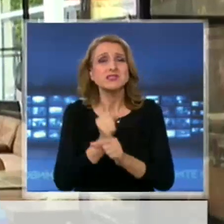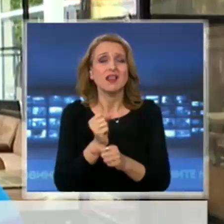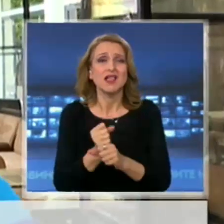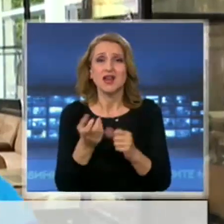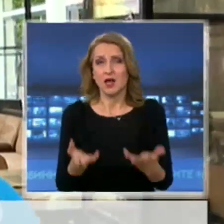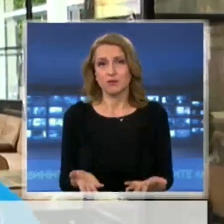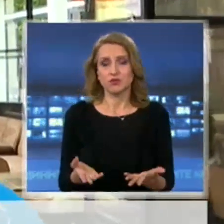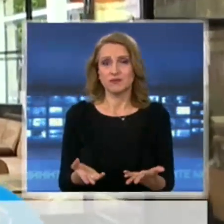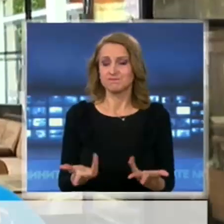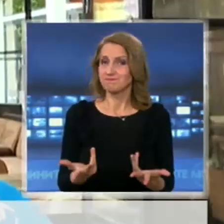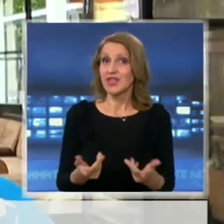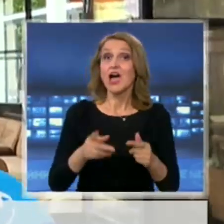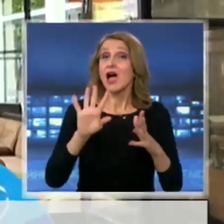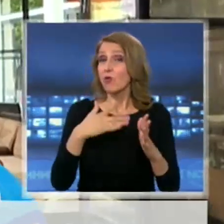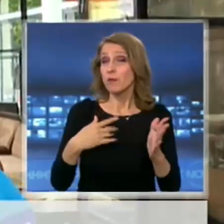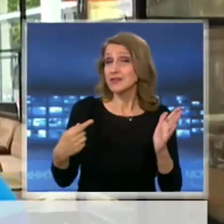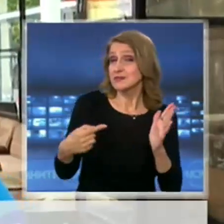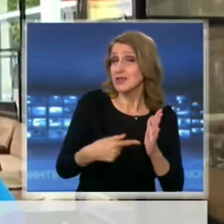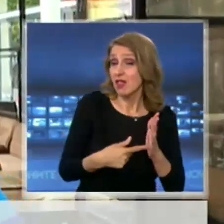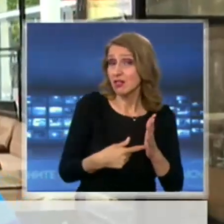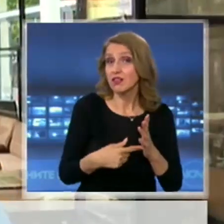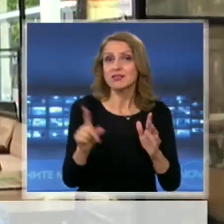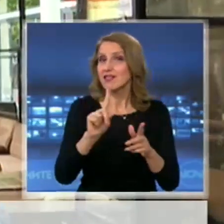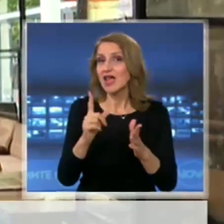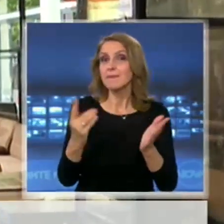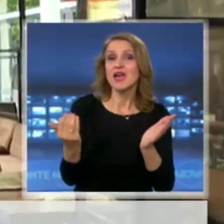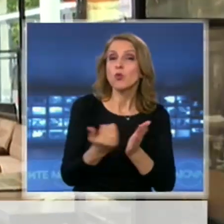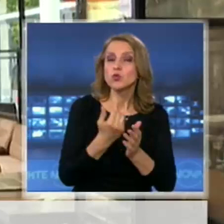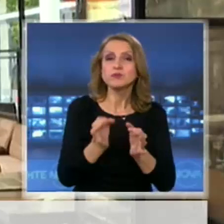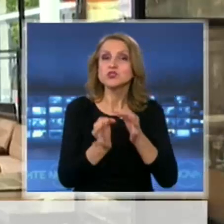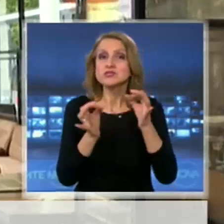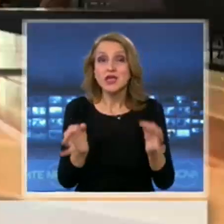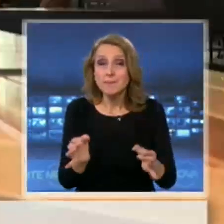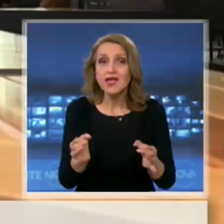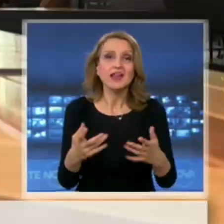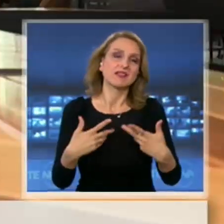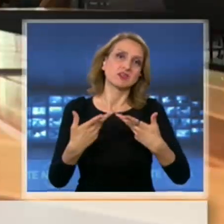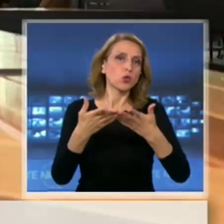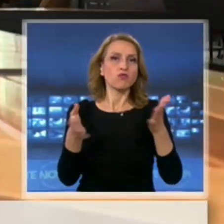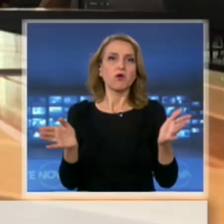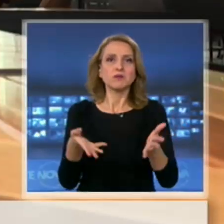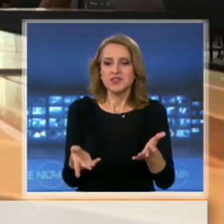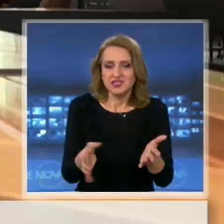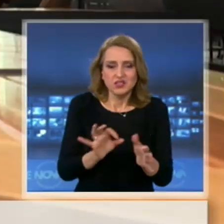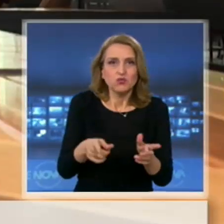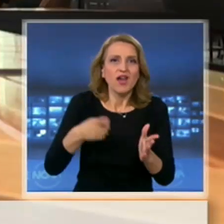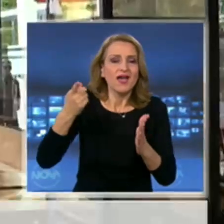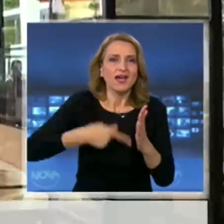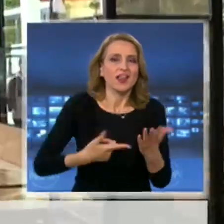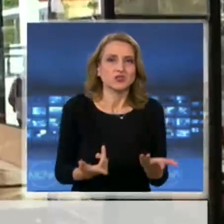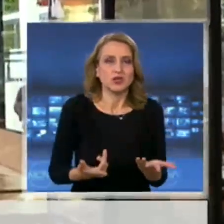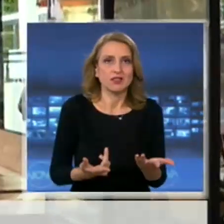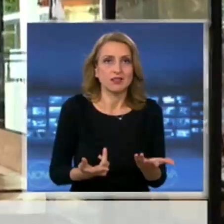ако цели да няма економически мерки, само единствено, защото вече сме отворени, това е много грешен ход.